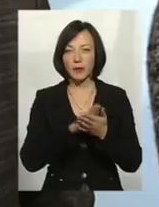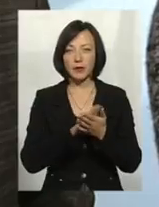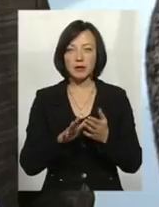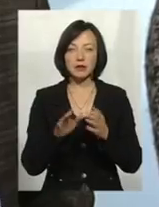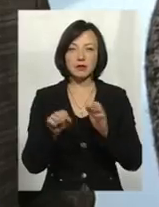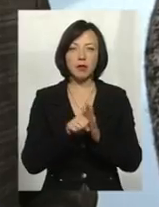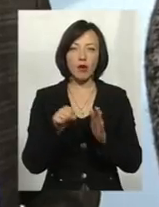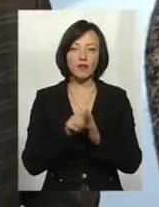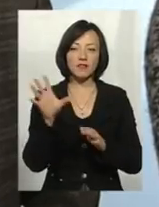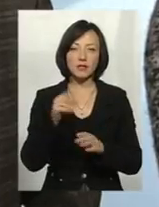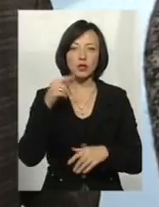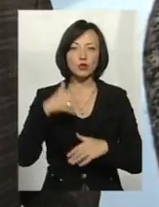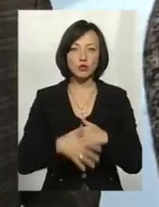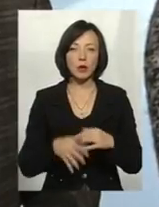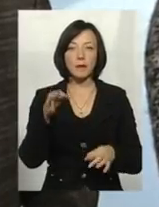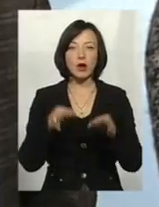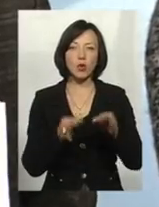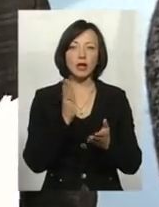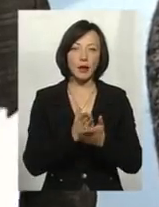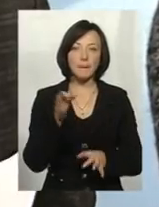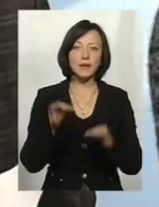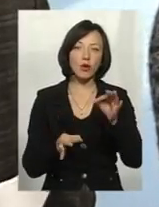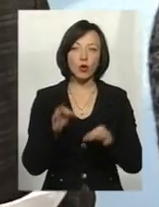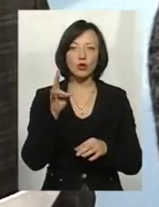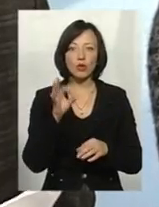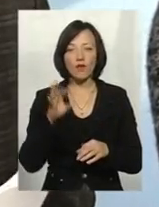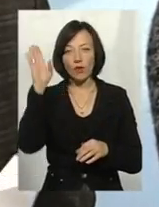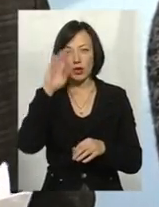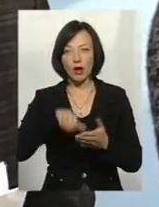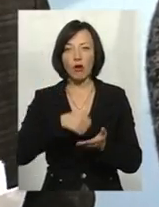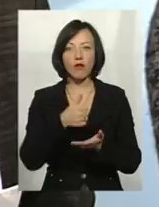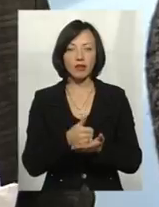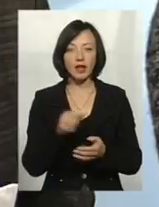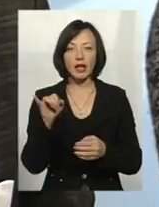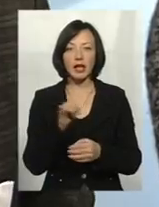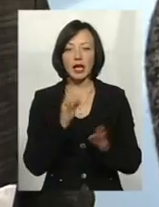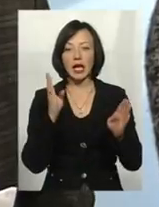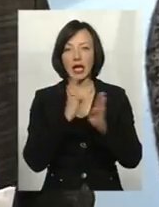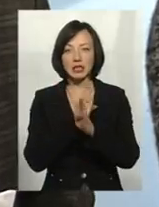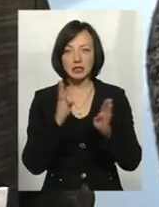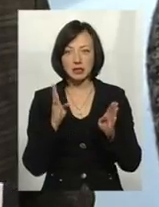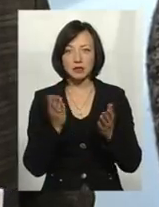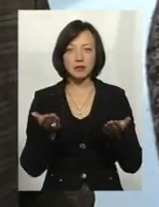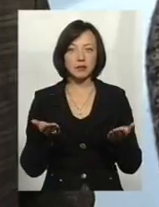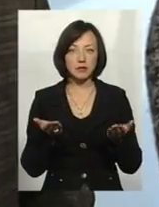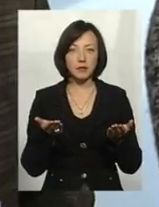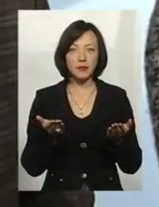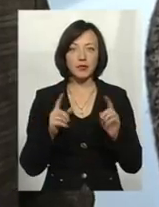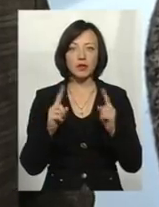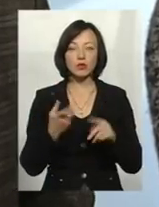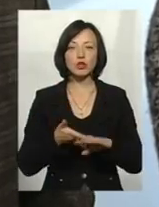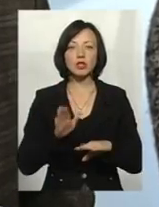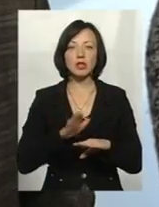Через те, що всі розуміємо, природа є природа. Вода – це найголовніше, і кисень дуже